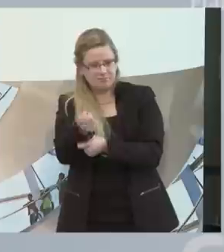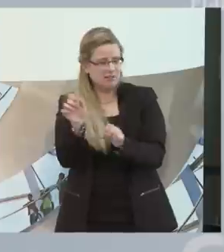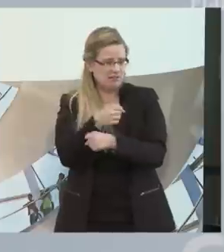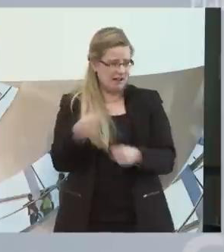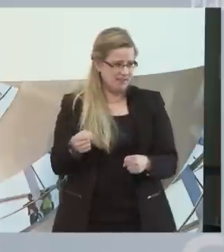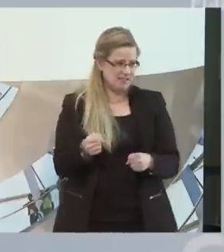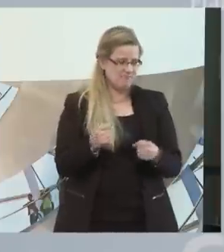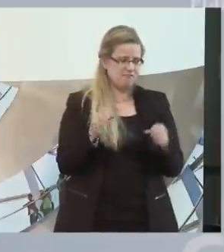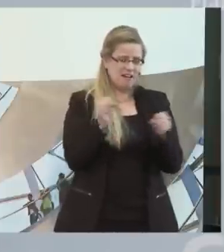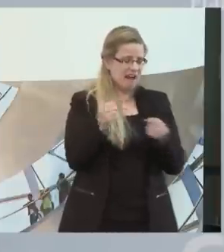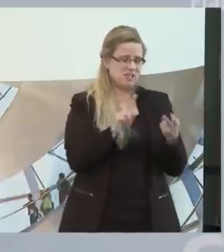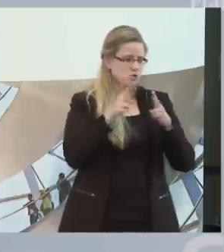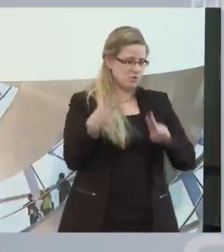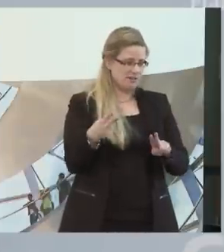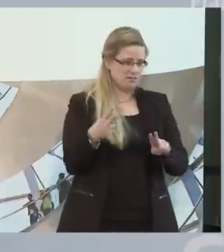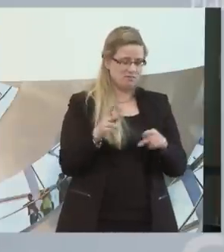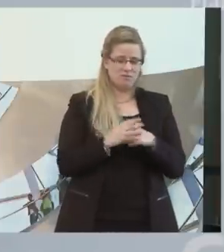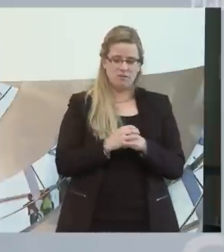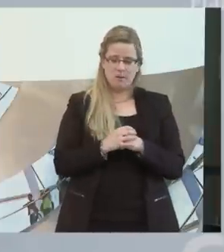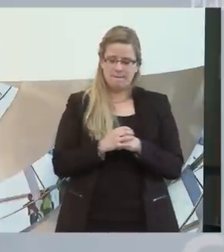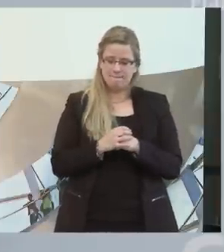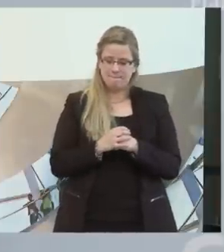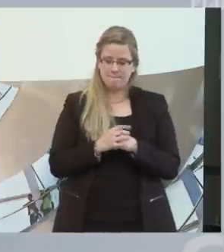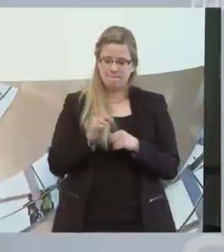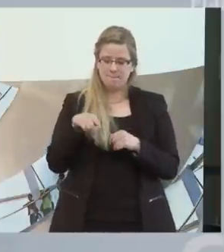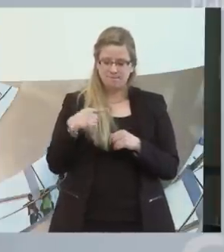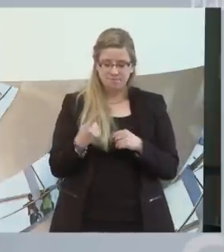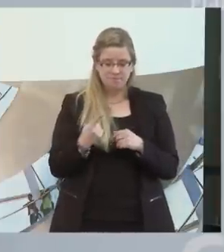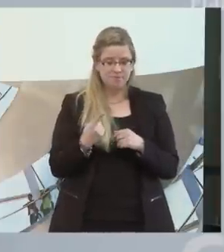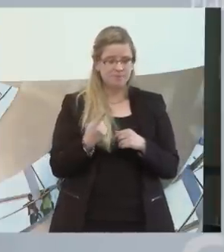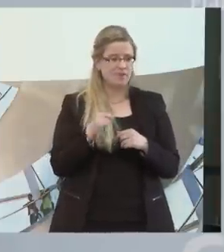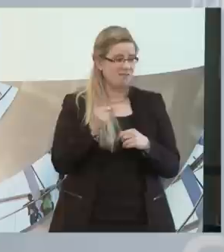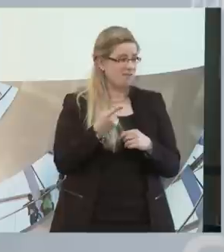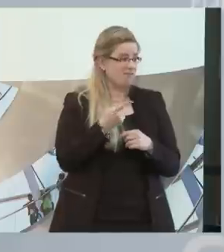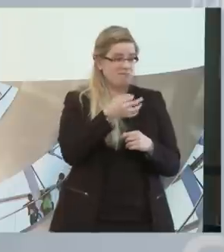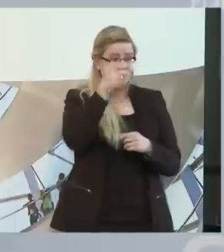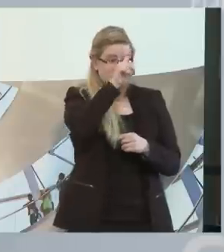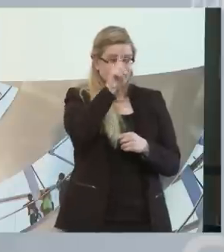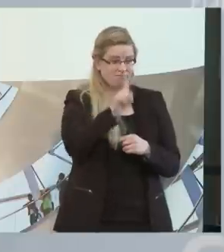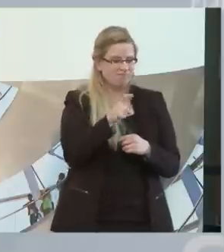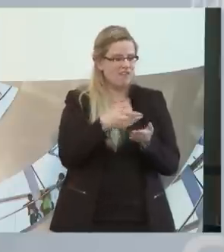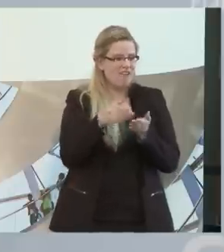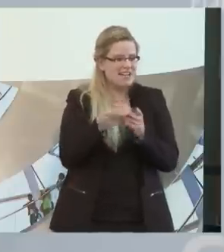das ordnungspolitisch machbar, ohne Frage. Aber da muss man natürlich auch diese Finanzierungsfrage, diese gewaltige